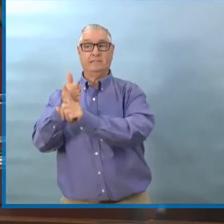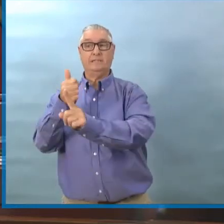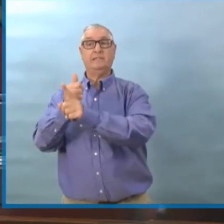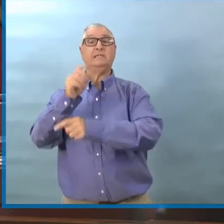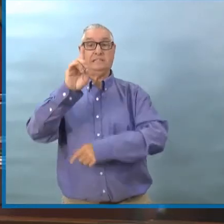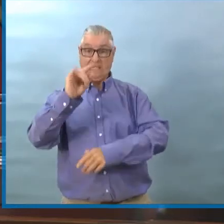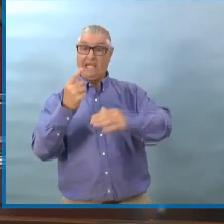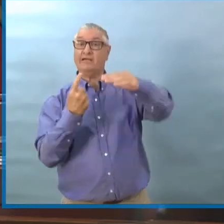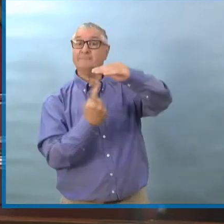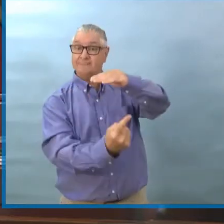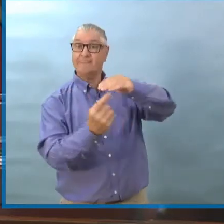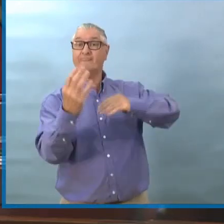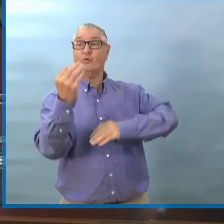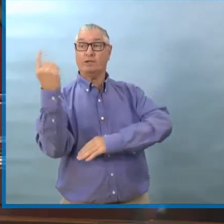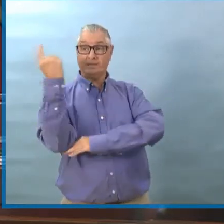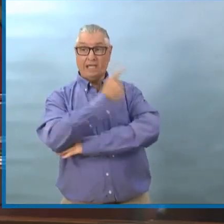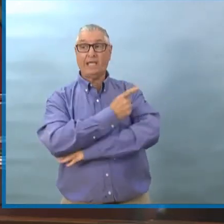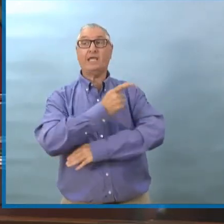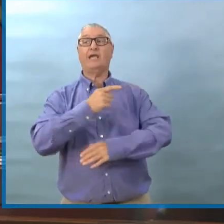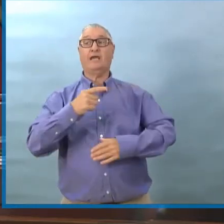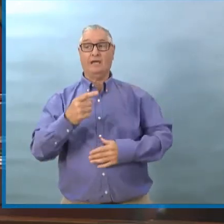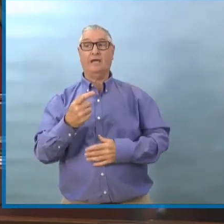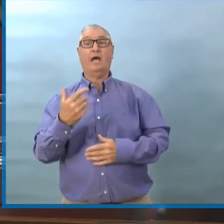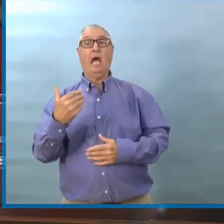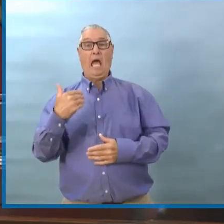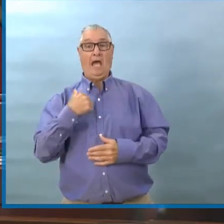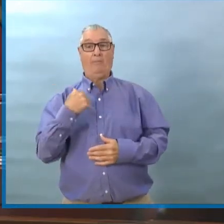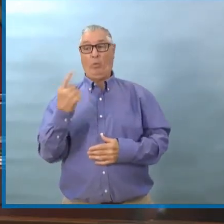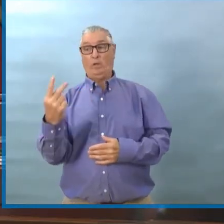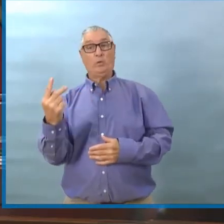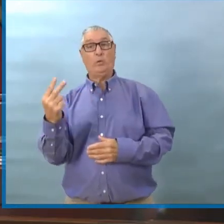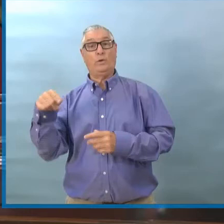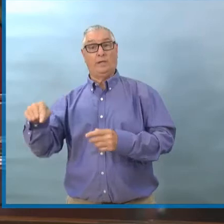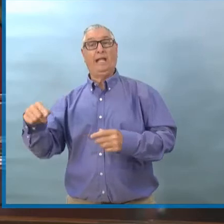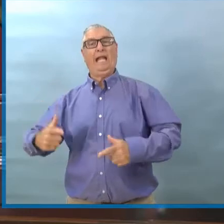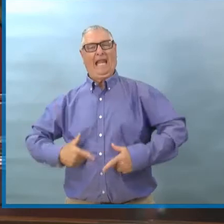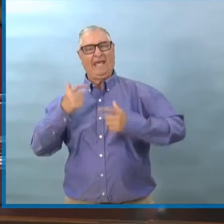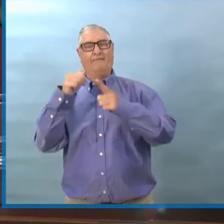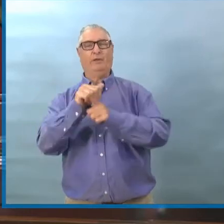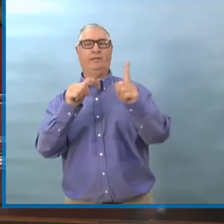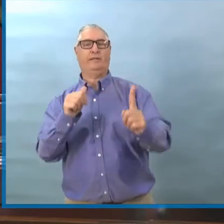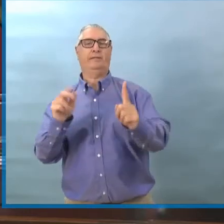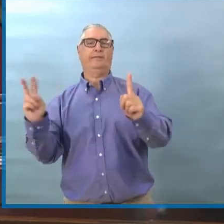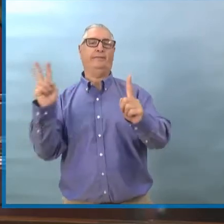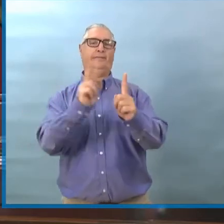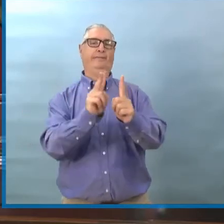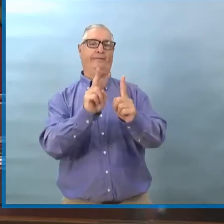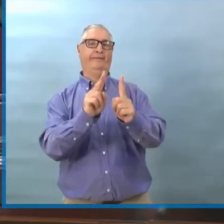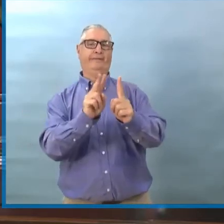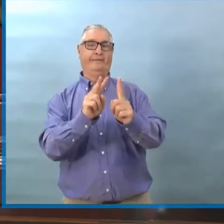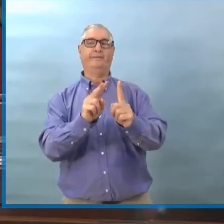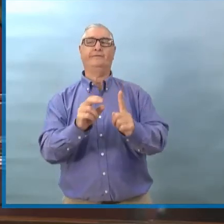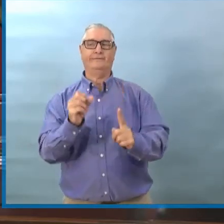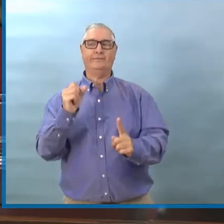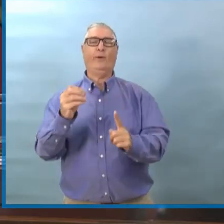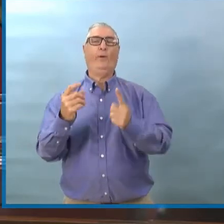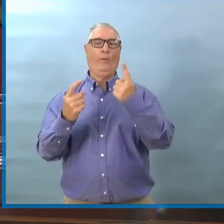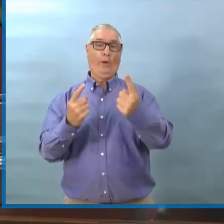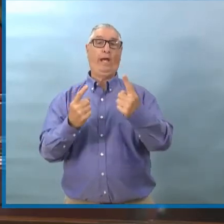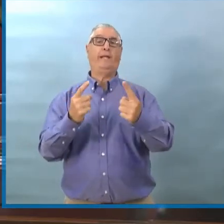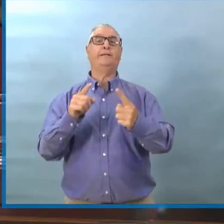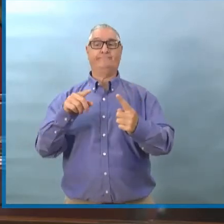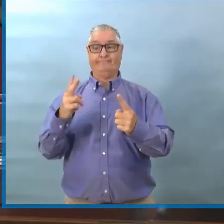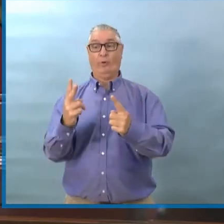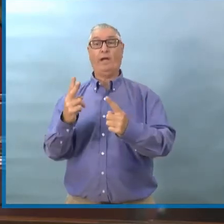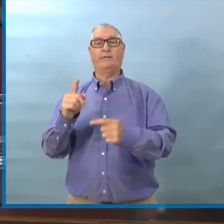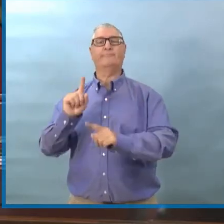'incubation. Même si cette personne s'est isolée, y a eu un, deux contacts au sein de la résidence et une de ces personnes s